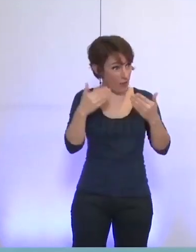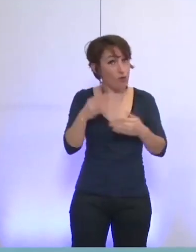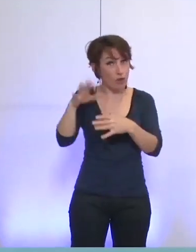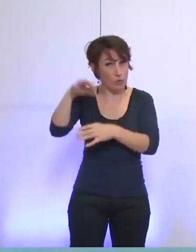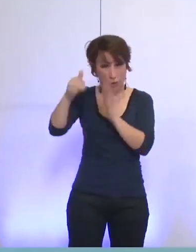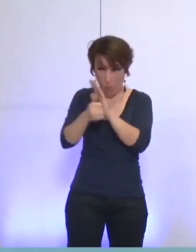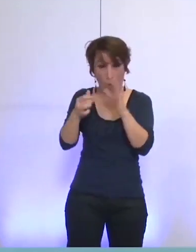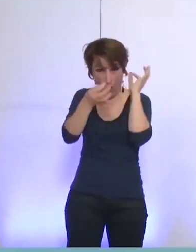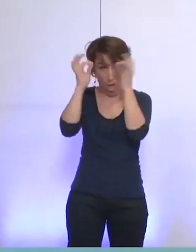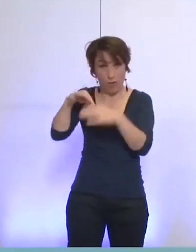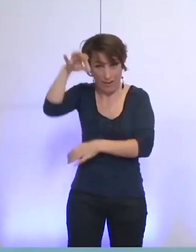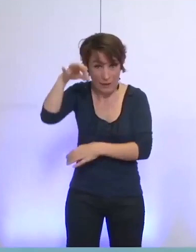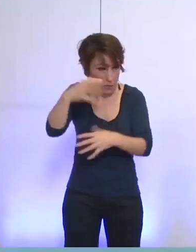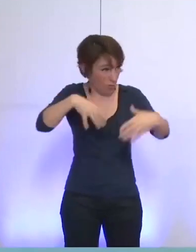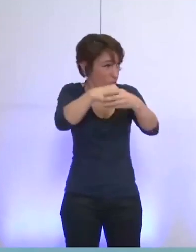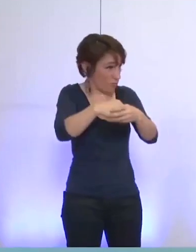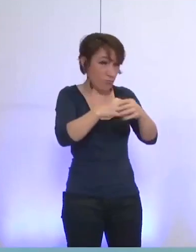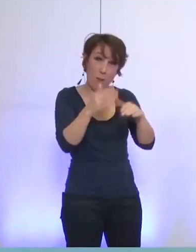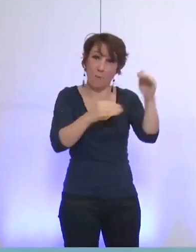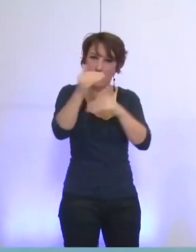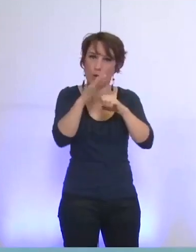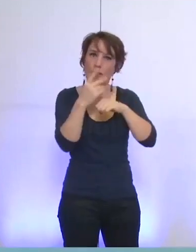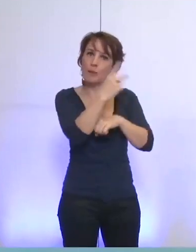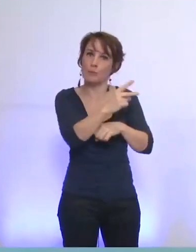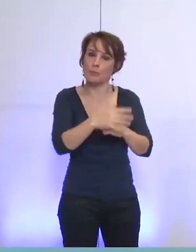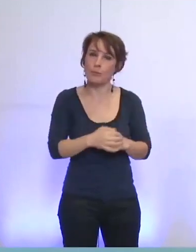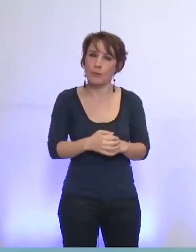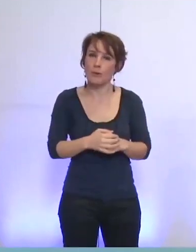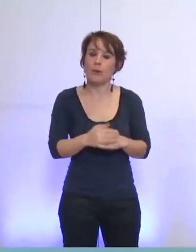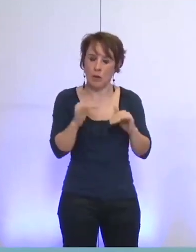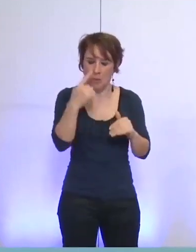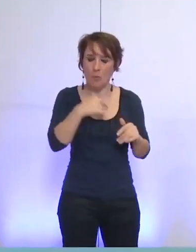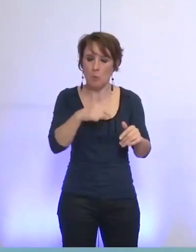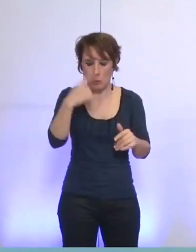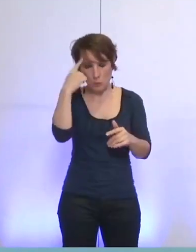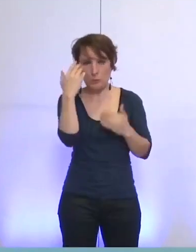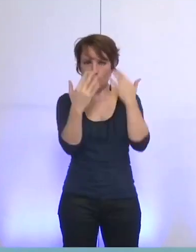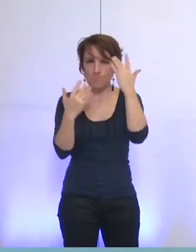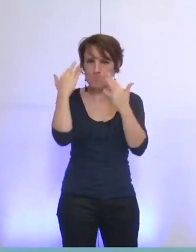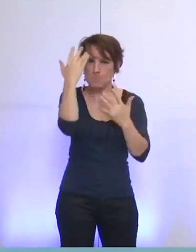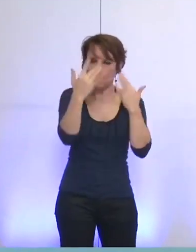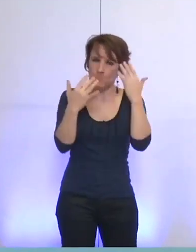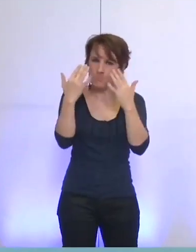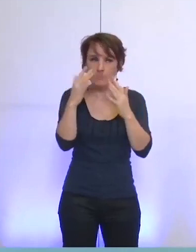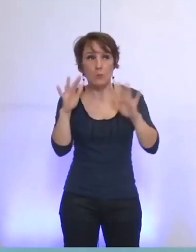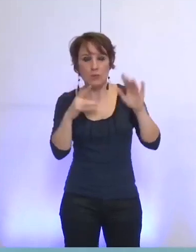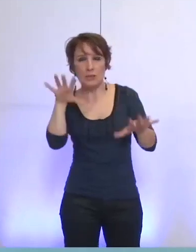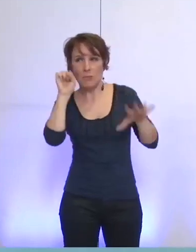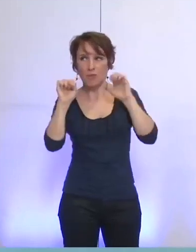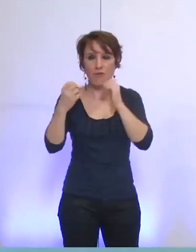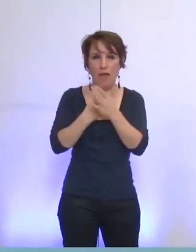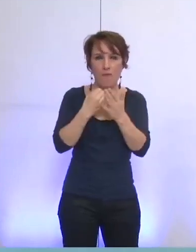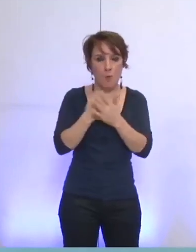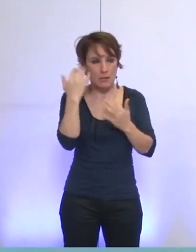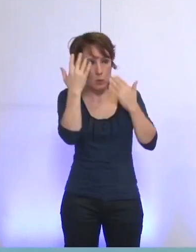de votre majorité municipale. Des informations inquiétantes qui, à notre niveau, demandent à être confirmées, mais vous l'avez fait déjà